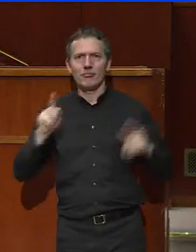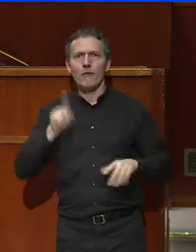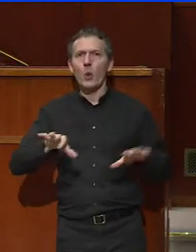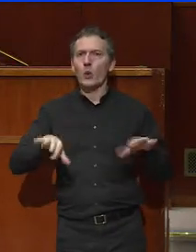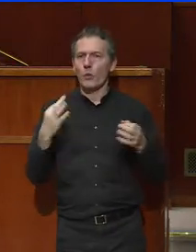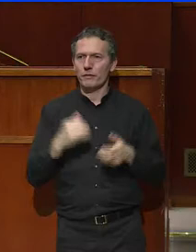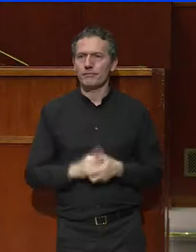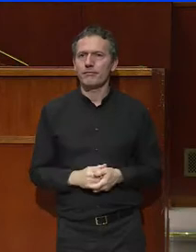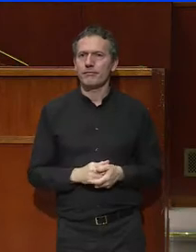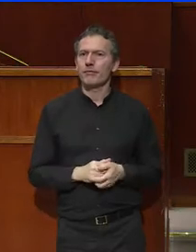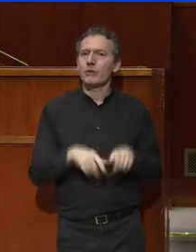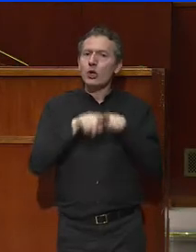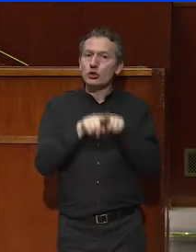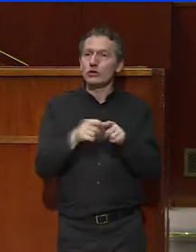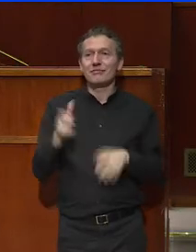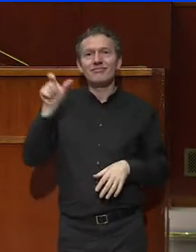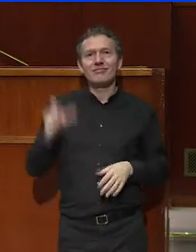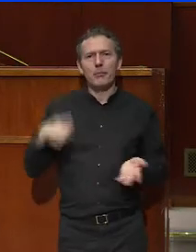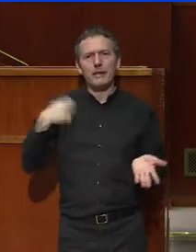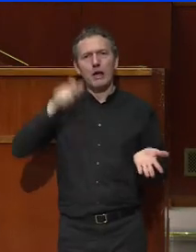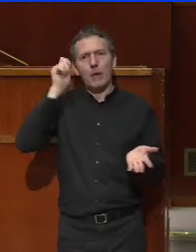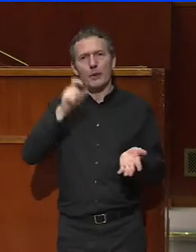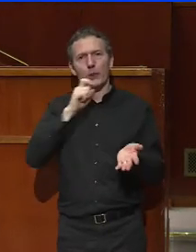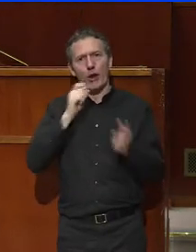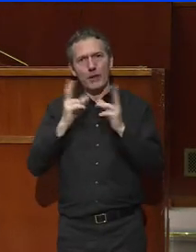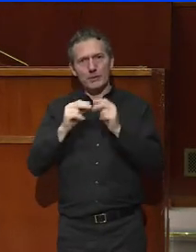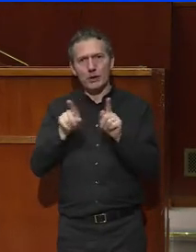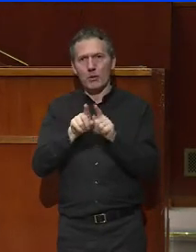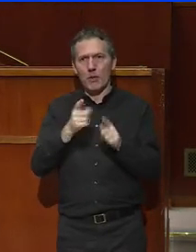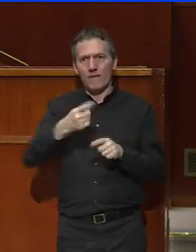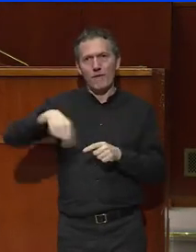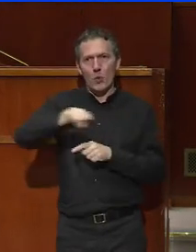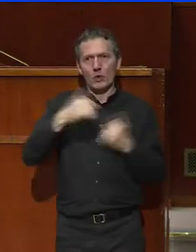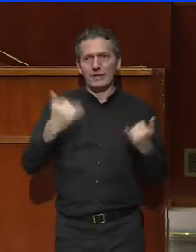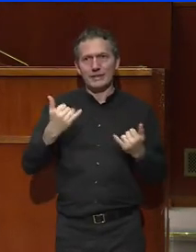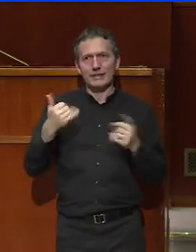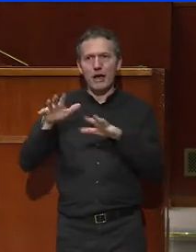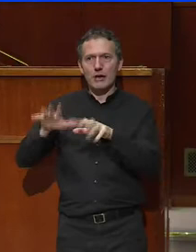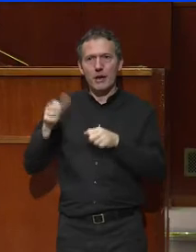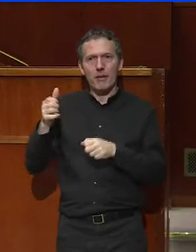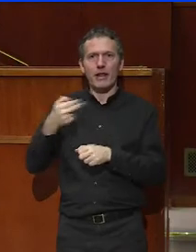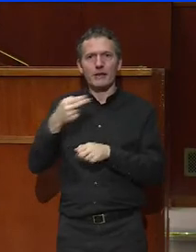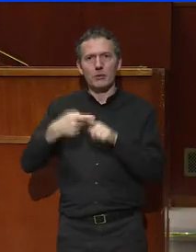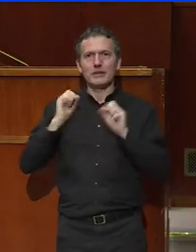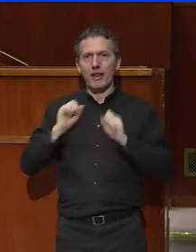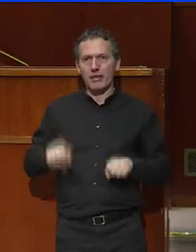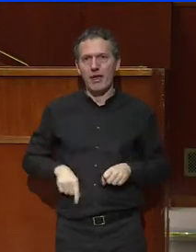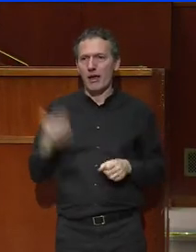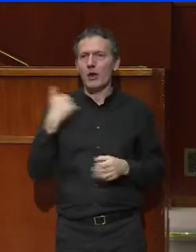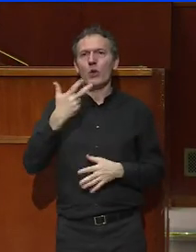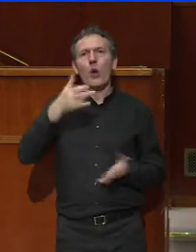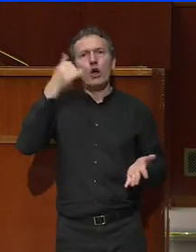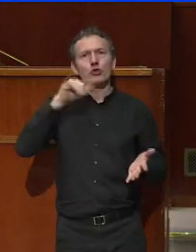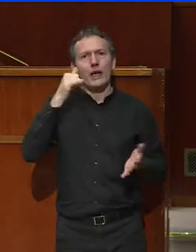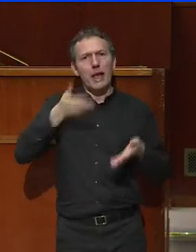Ces justes proportions, le président de la République les a définies. Pour vous, comme pour les deux autres assemblées constitutionnelles, devant le Parlement réuni en Congrès le 3